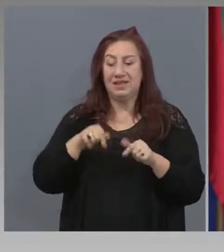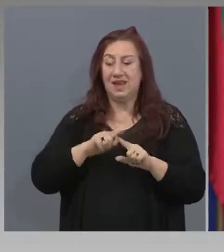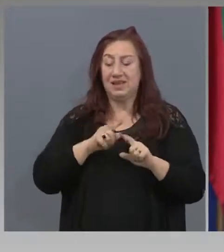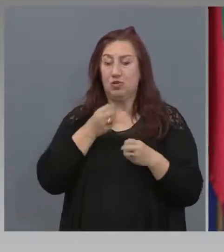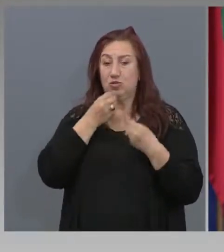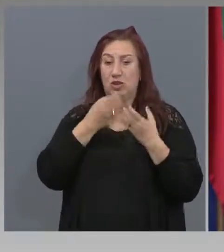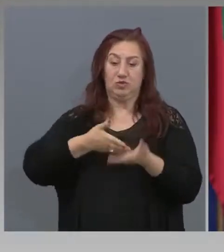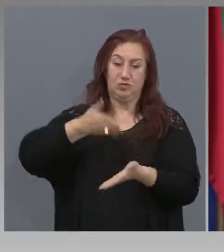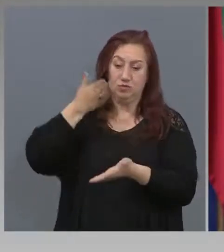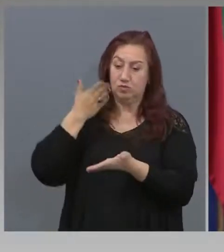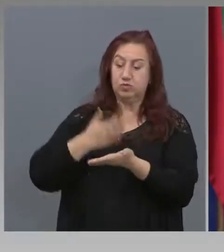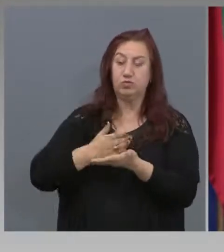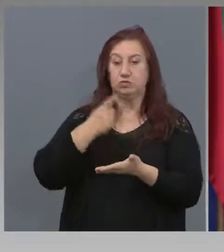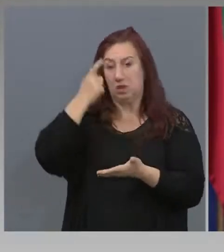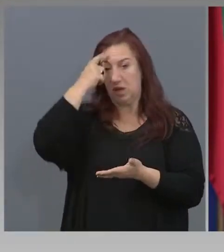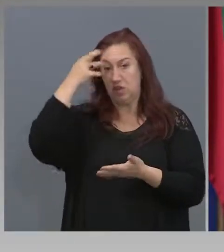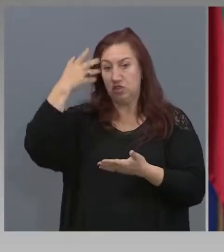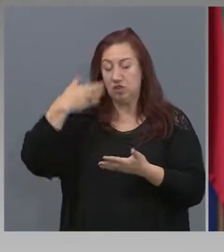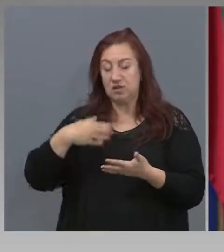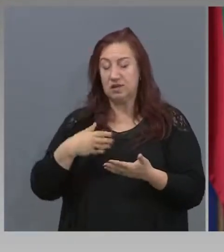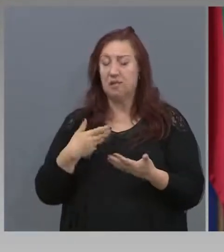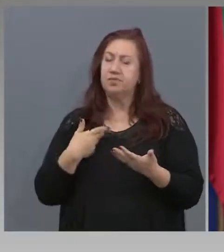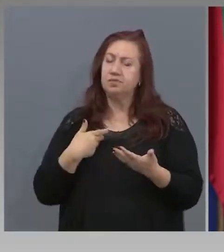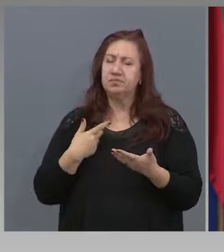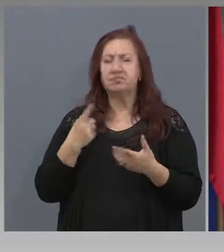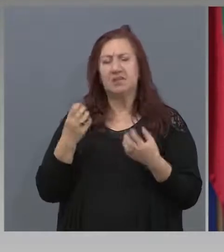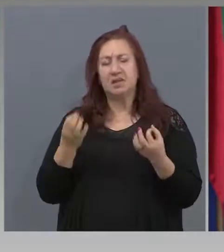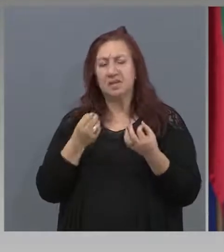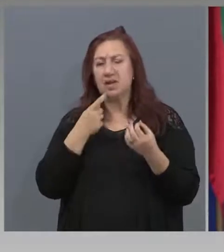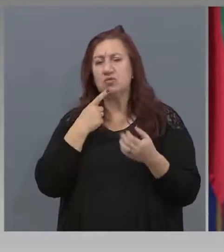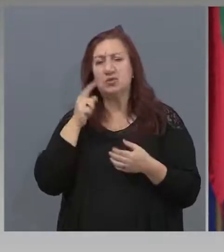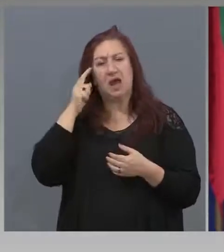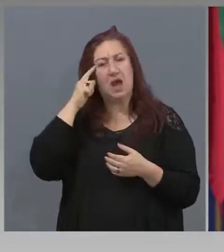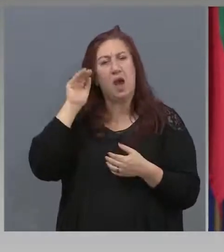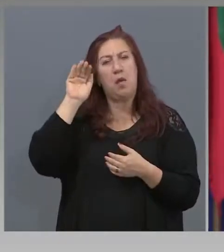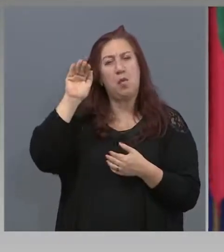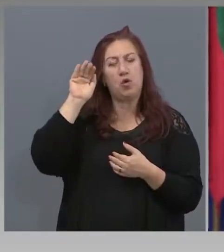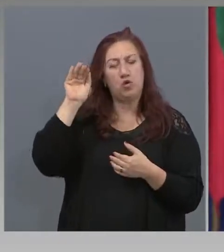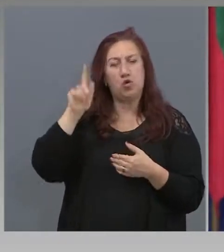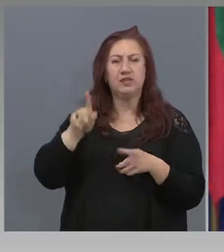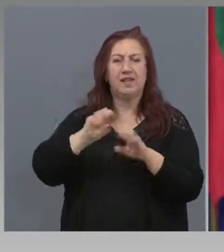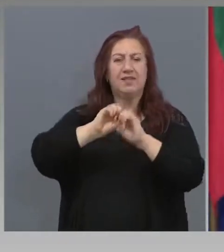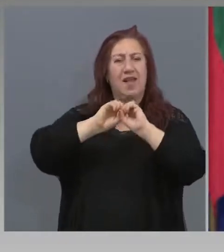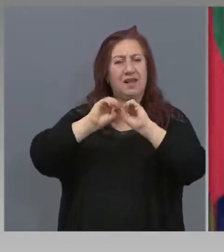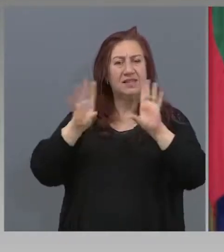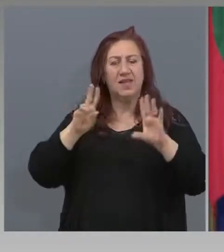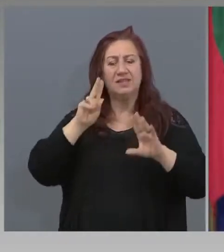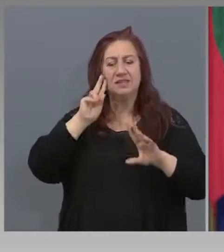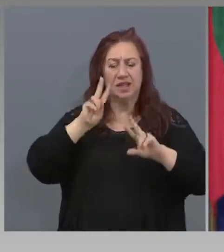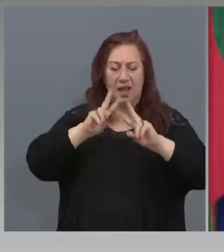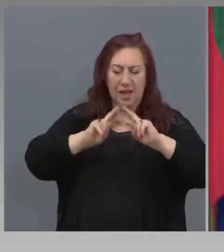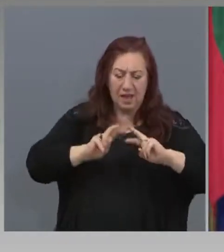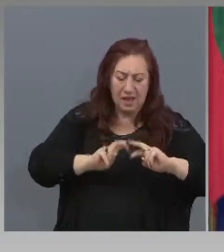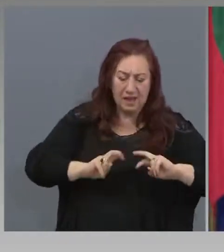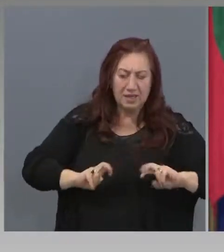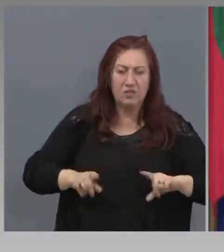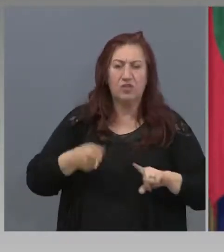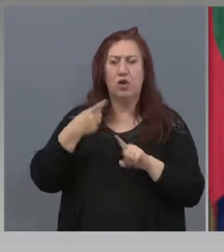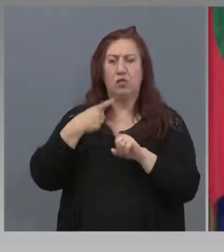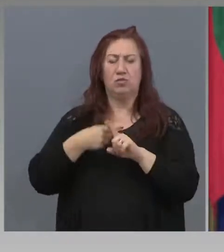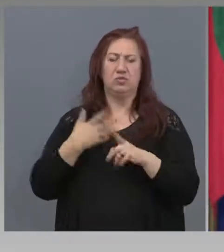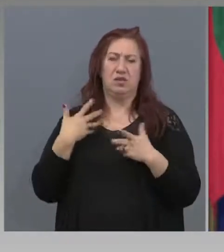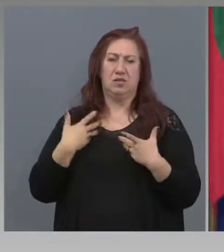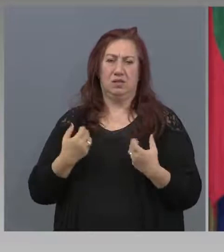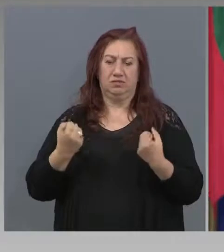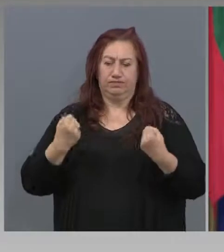отношение на прогнози, най-известните изследватели, най-известните аналитични звена, включително и най-солидните институции